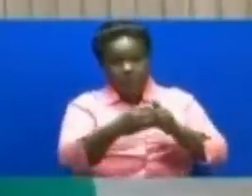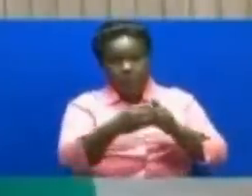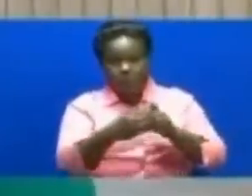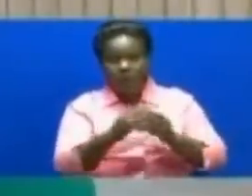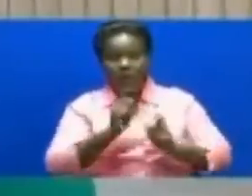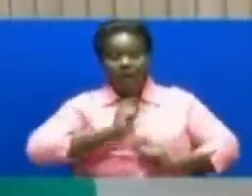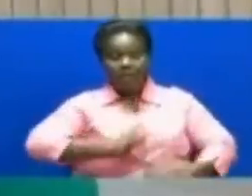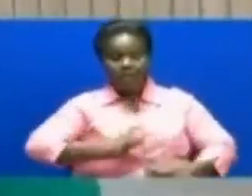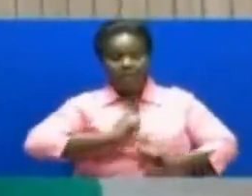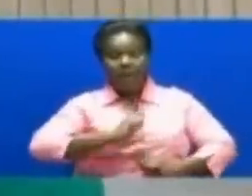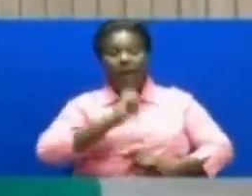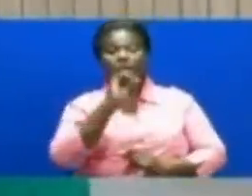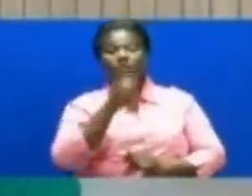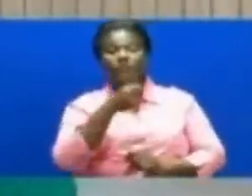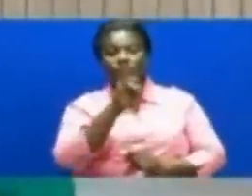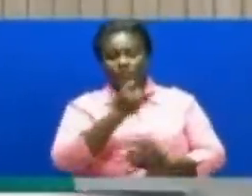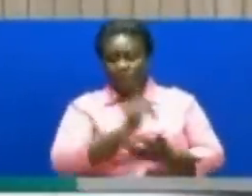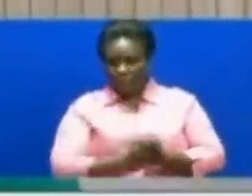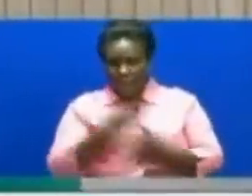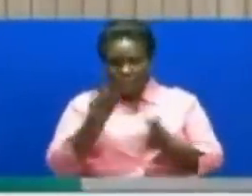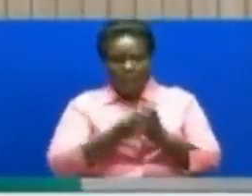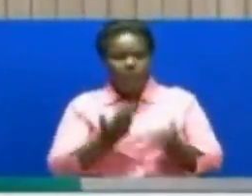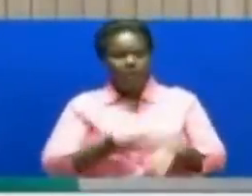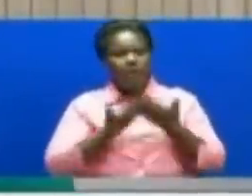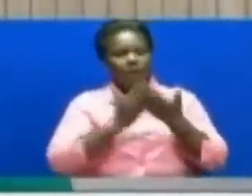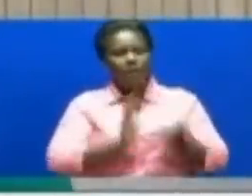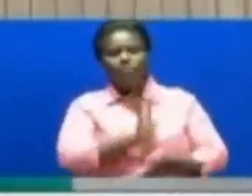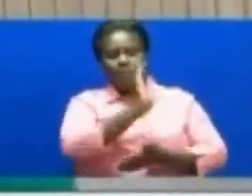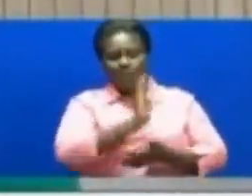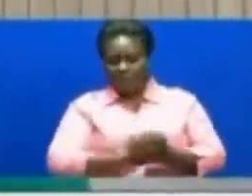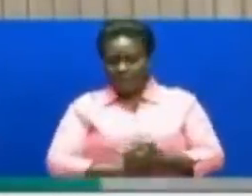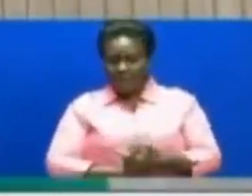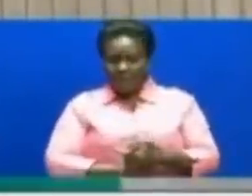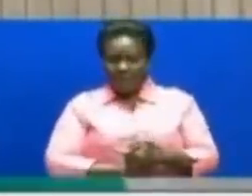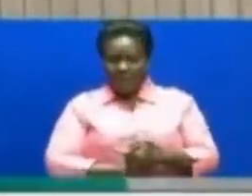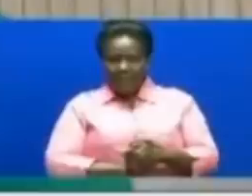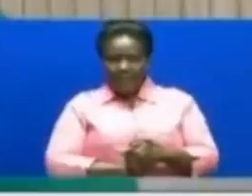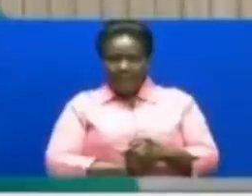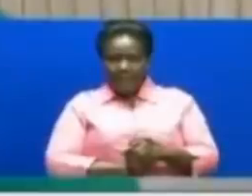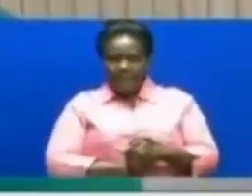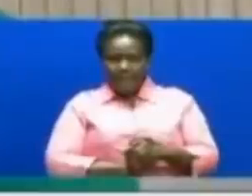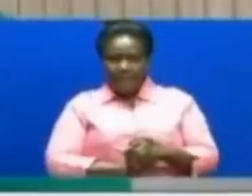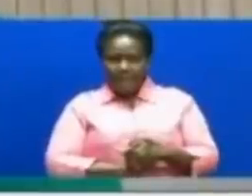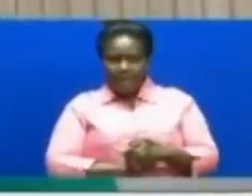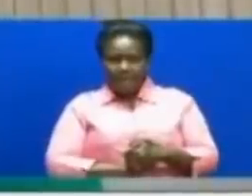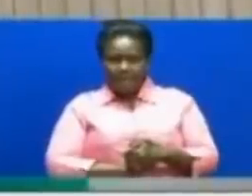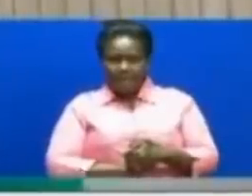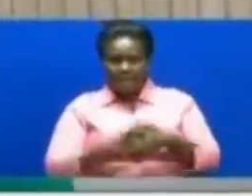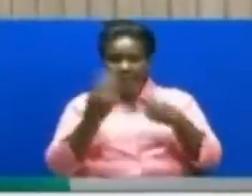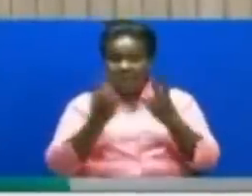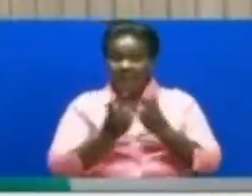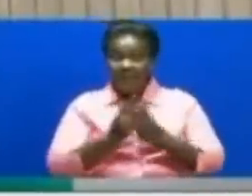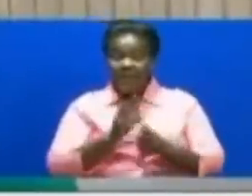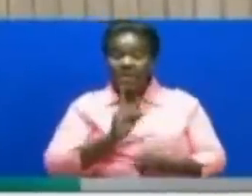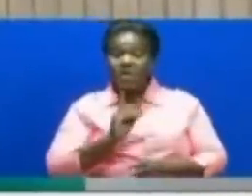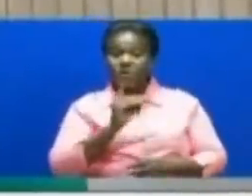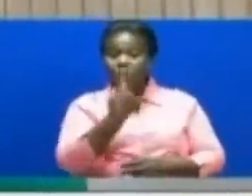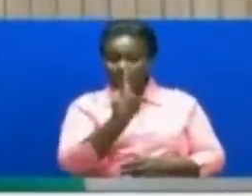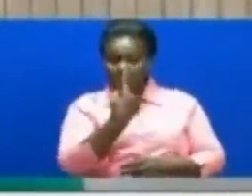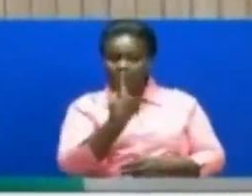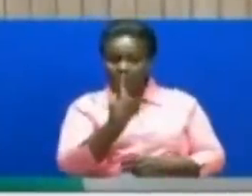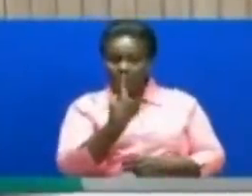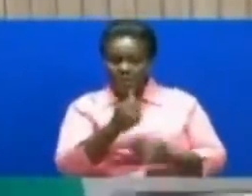na makama wamea Lakini pia yuko diwani ambaye pia ni